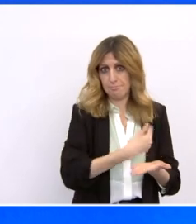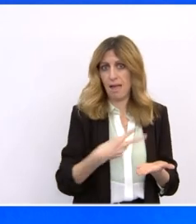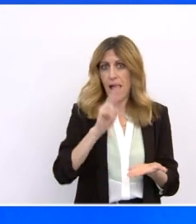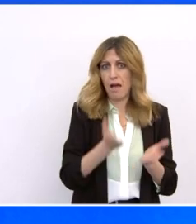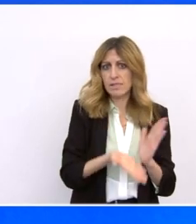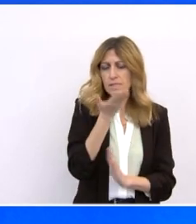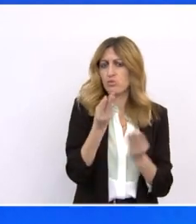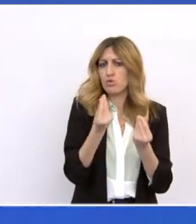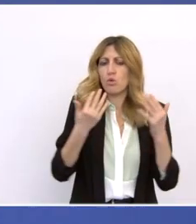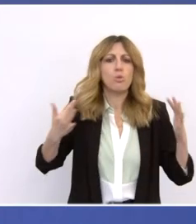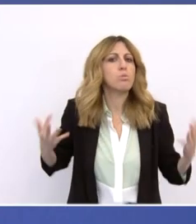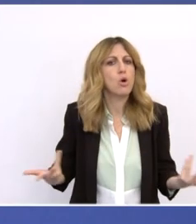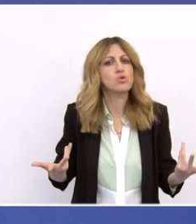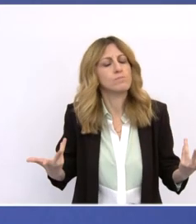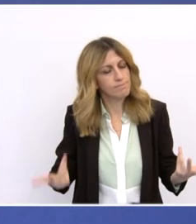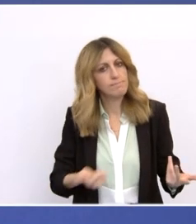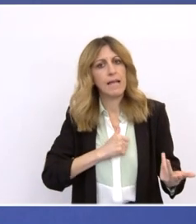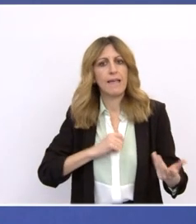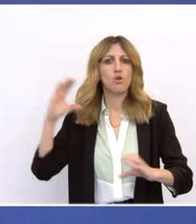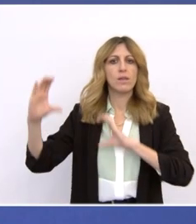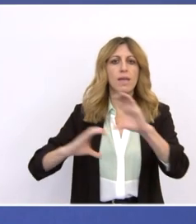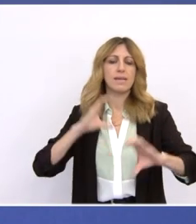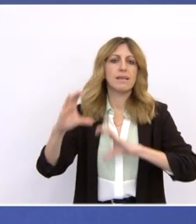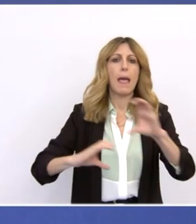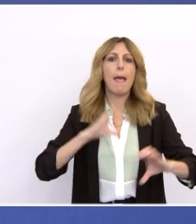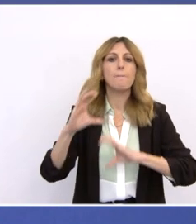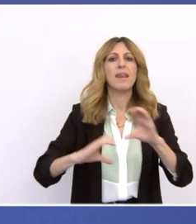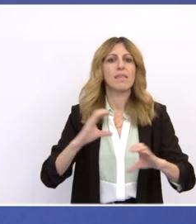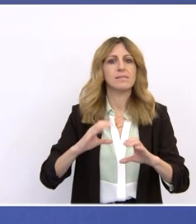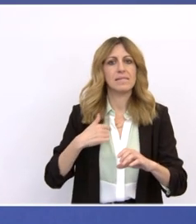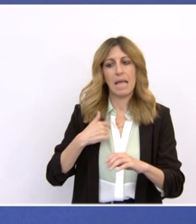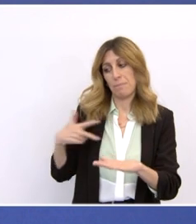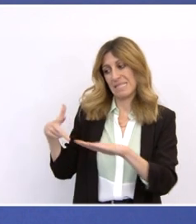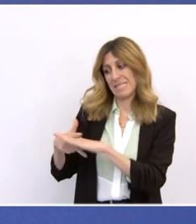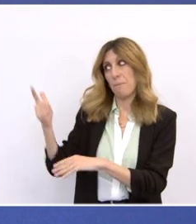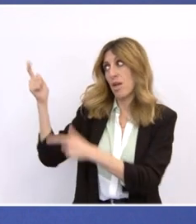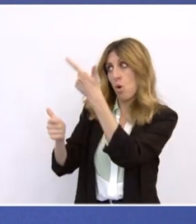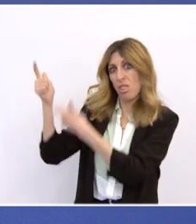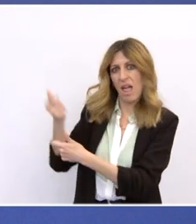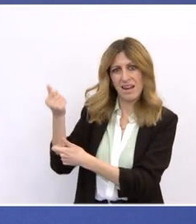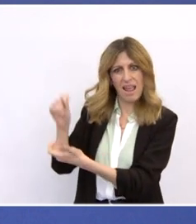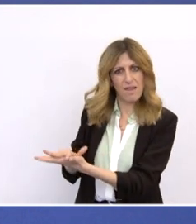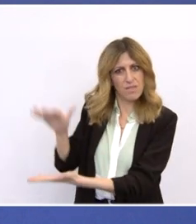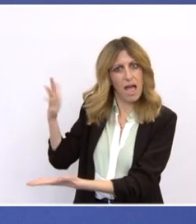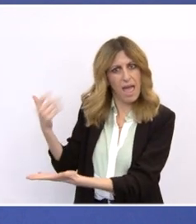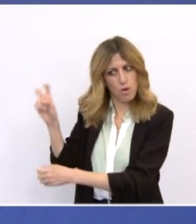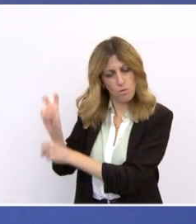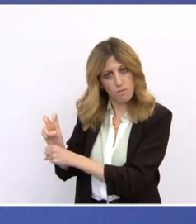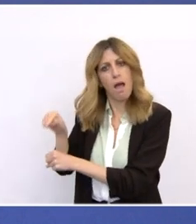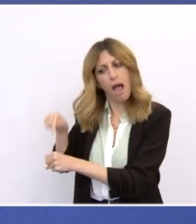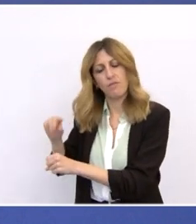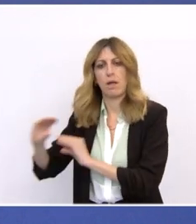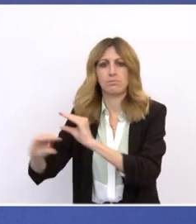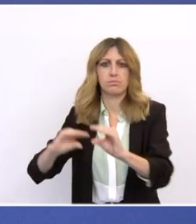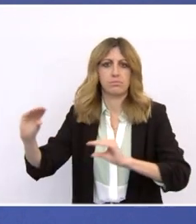ιδιωτικών επενδύσεων, που θα χρηματοδοτηθούν από το φάκελο των δανείων του σχεδίου. Σημαντική συνεισφορά ασφαλώς θα έχουν και οι